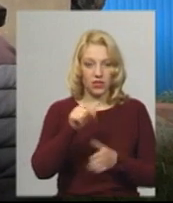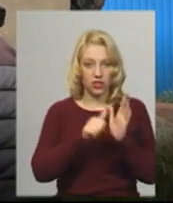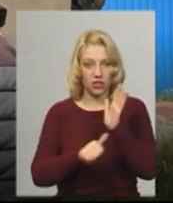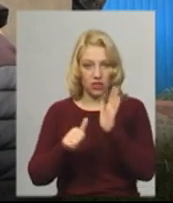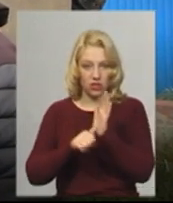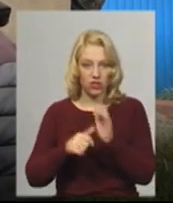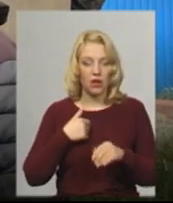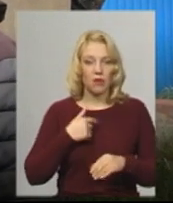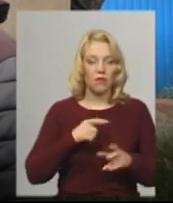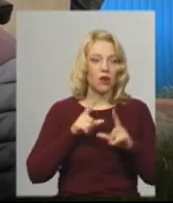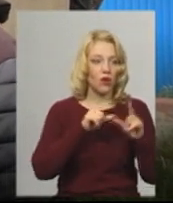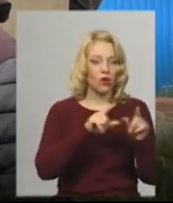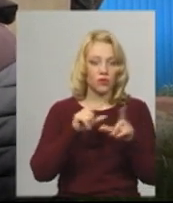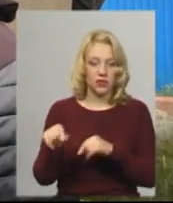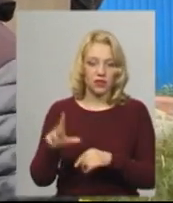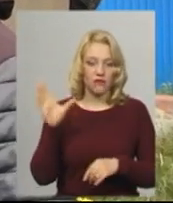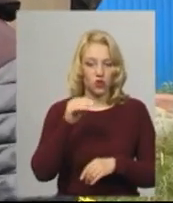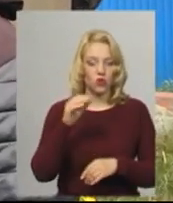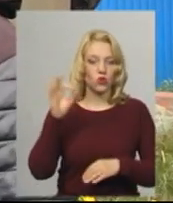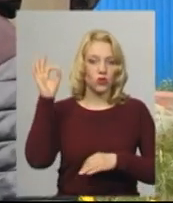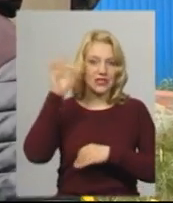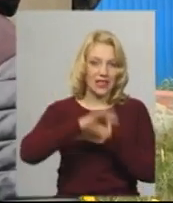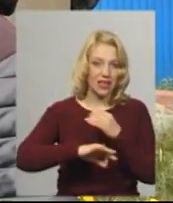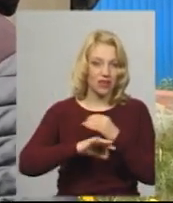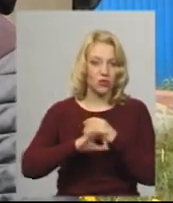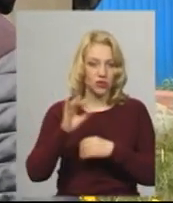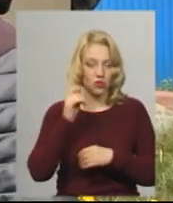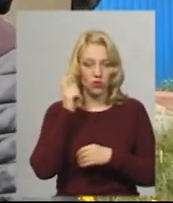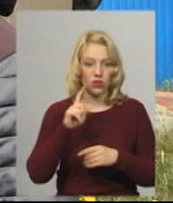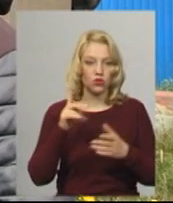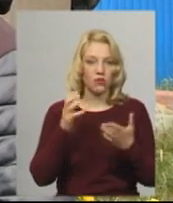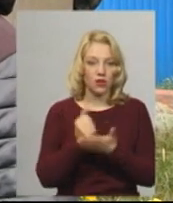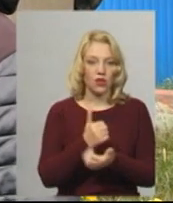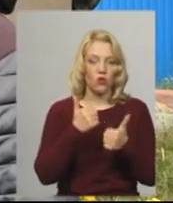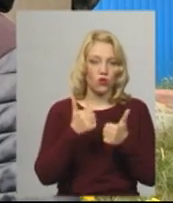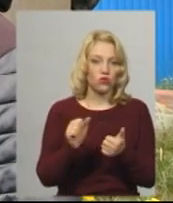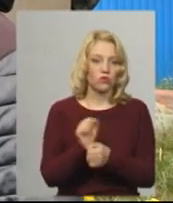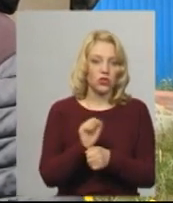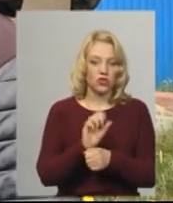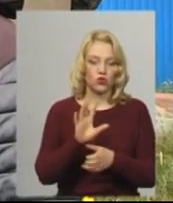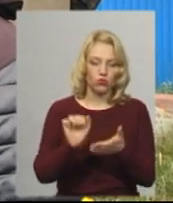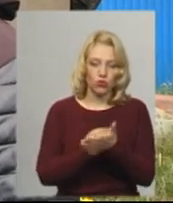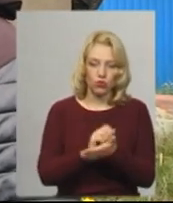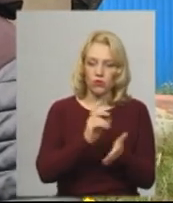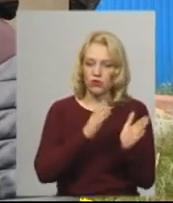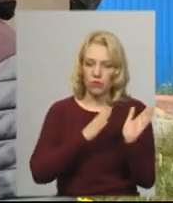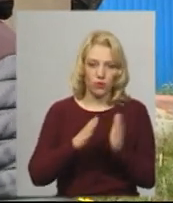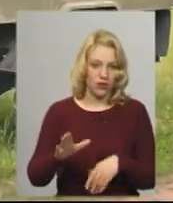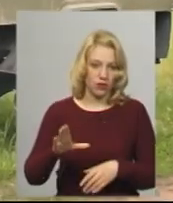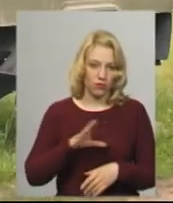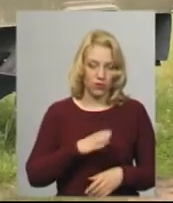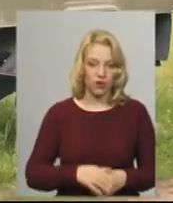і Центральну Україну, щоб знайти хороші машини з документами повністю, щоб можна було переоріструвати дані